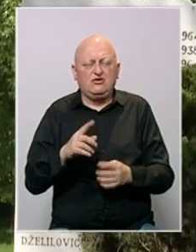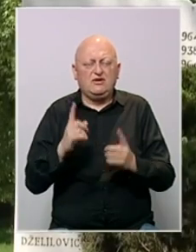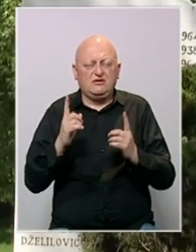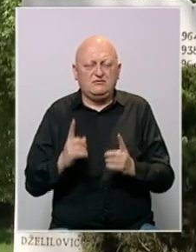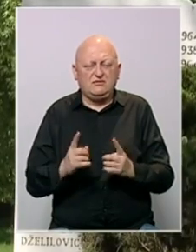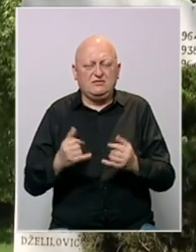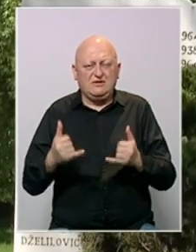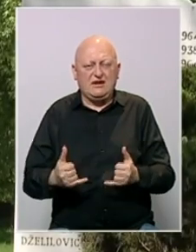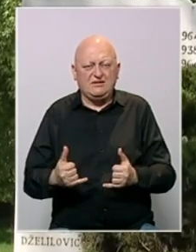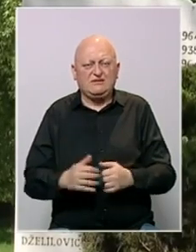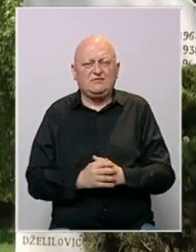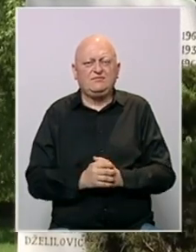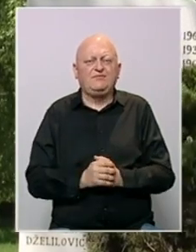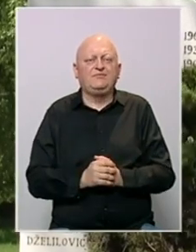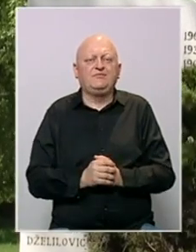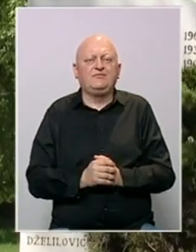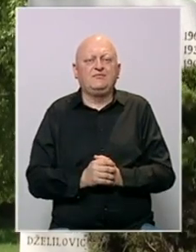zadržala i dan danas.